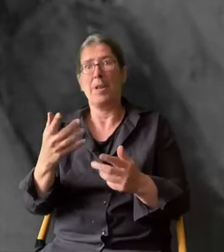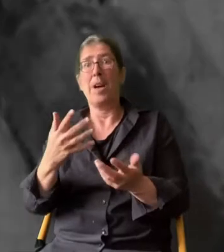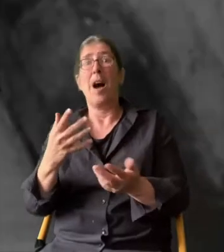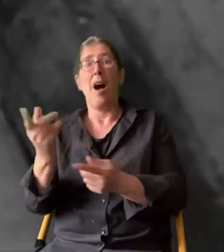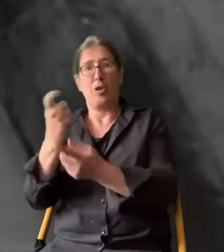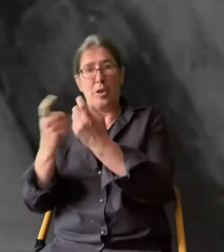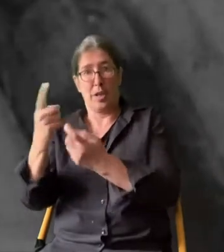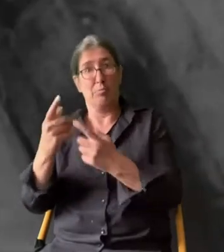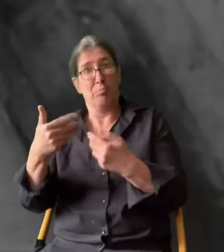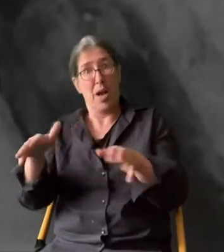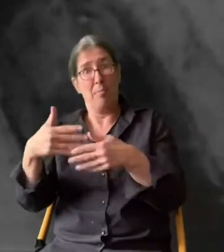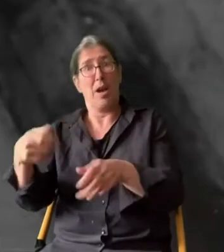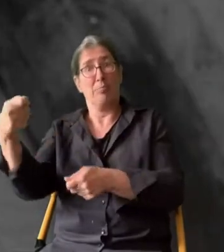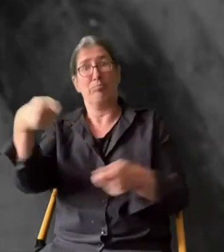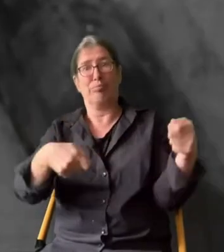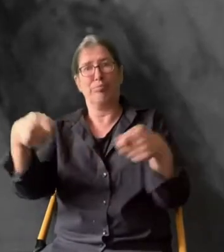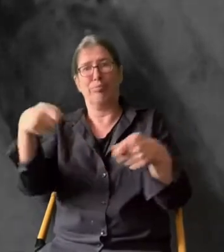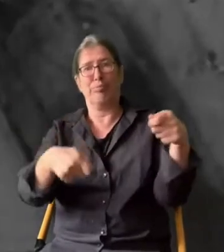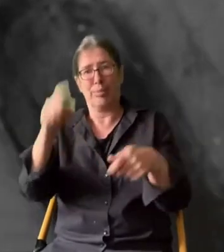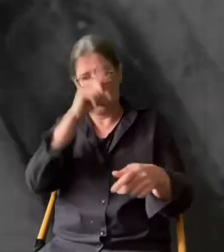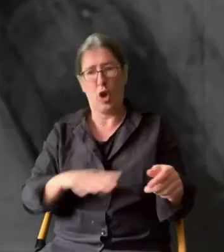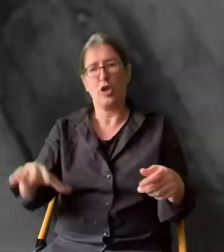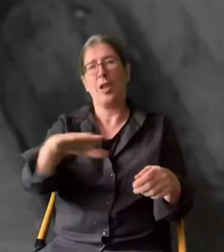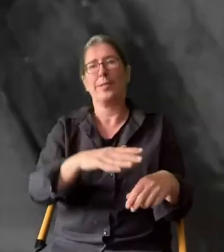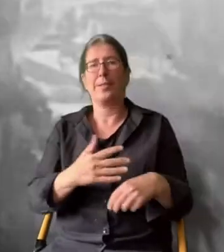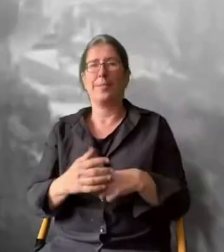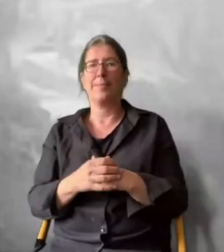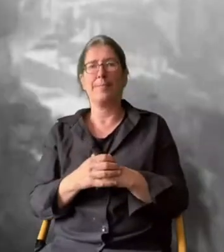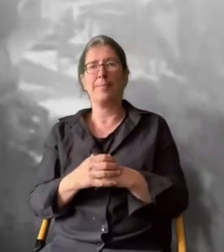Das lockt ausländische Investoren nach Deutschland.